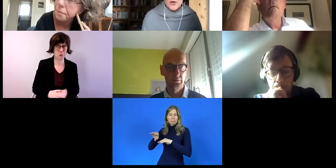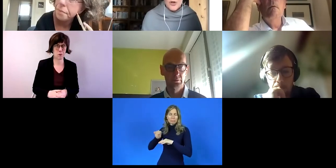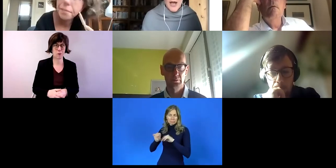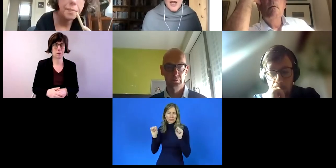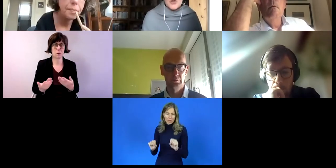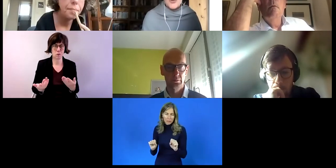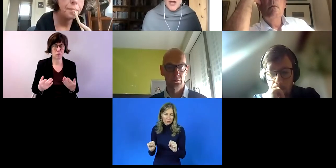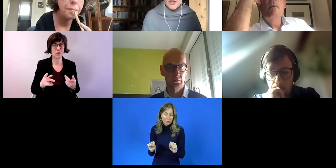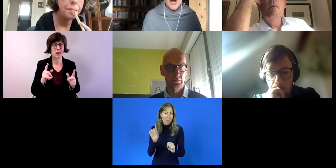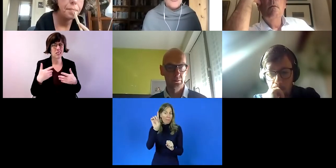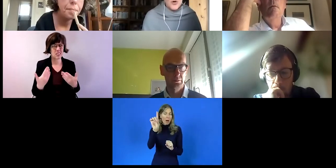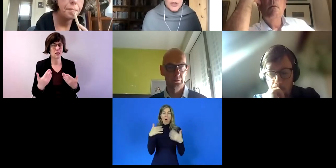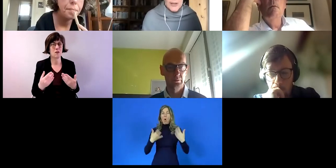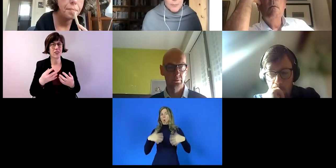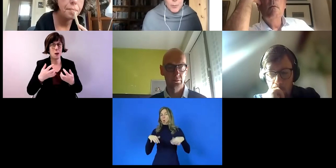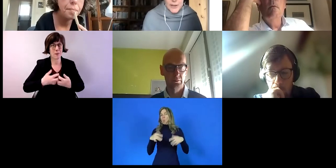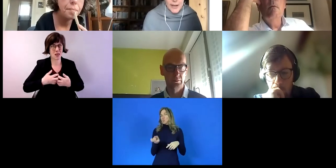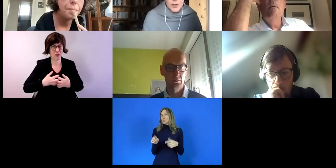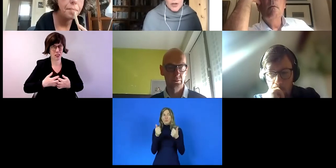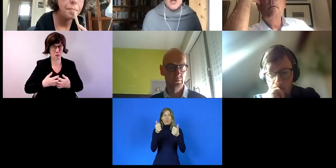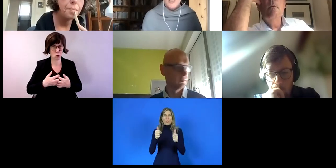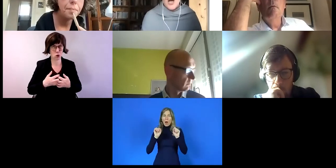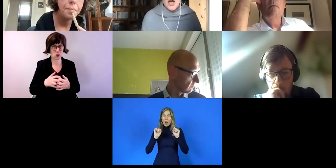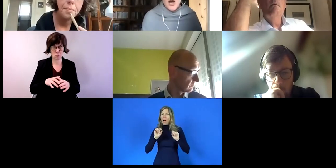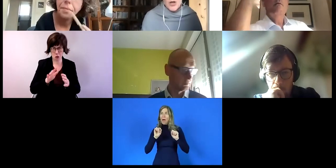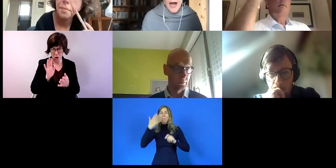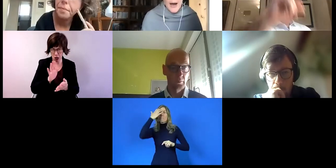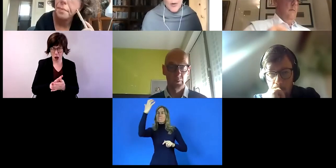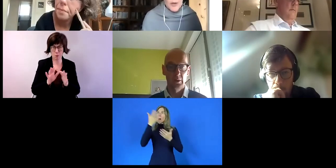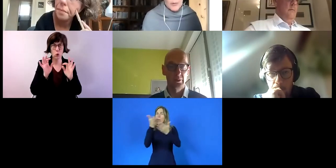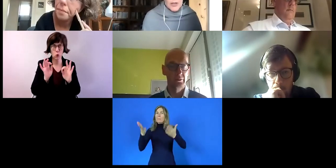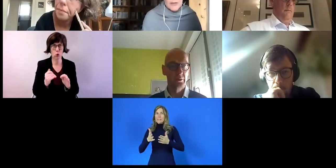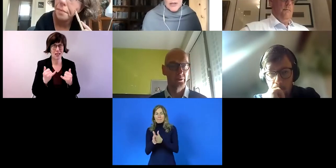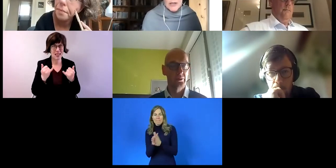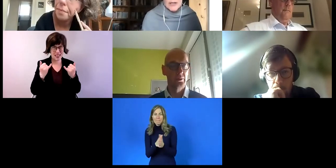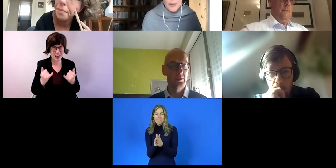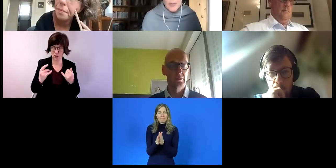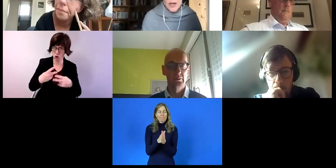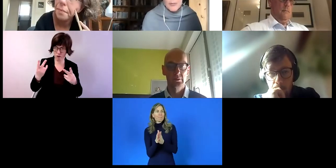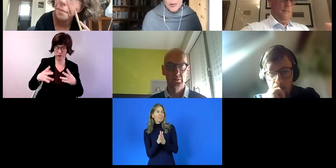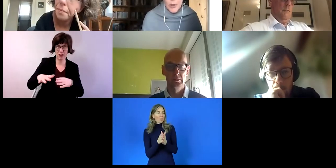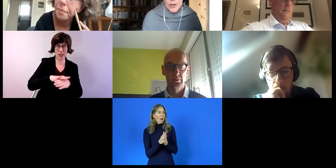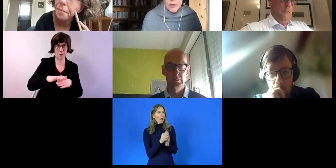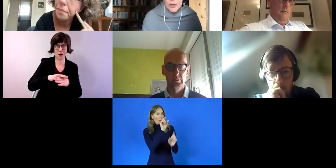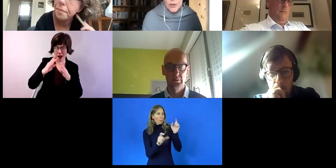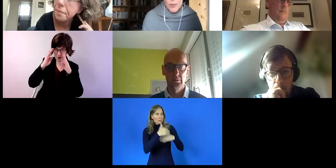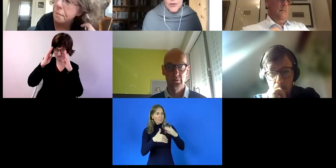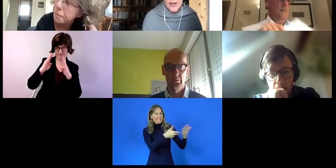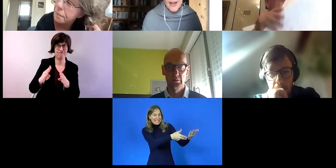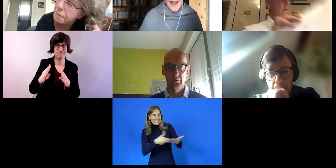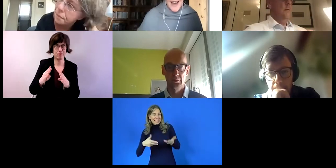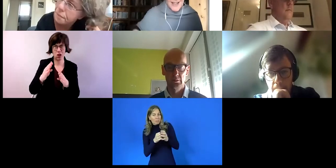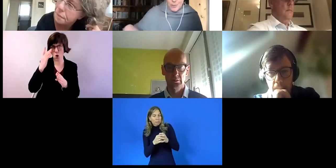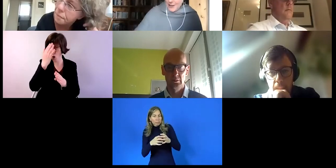ist das ein Mechanismus, der dazu beigetragen hat, dass man sich jetzt auf den öffentlichen Sektor hier konzentriert und sich da